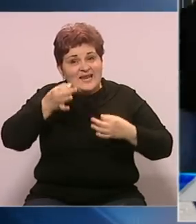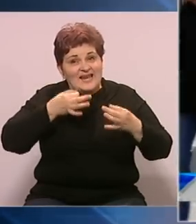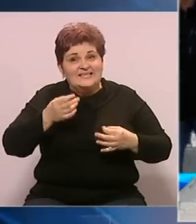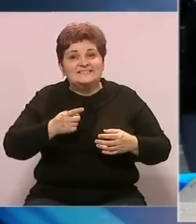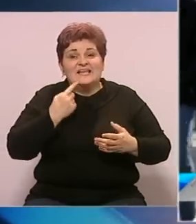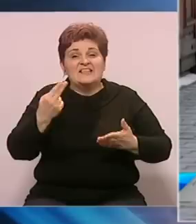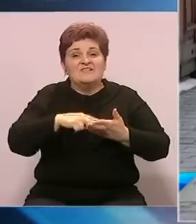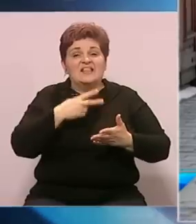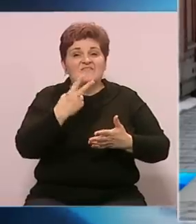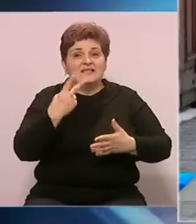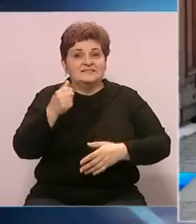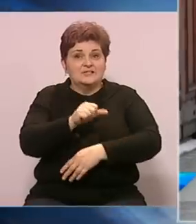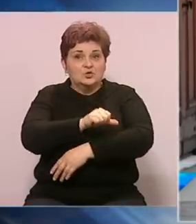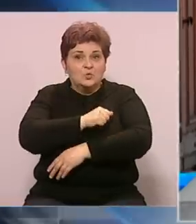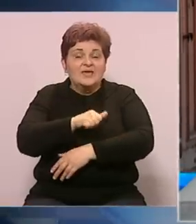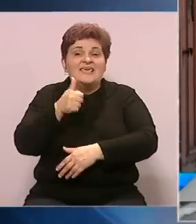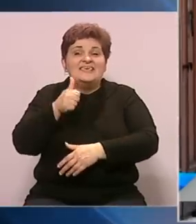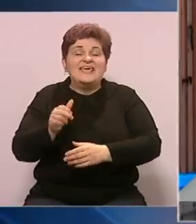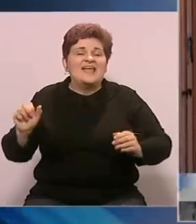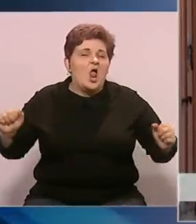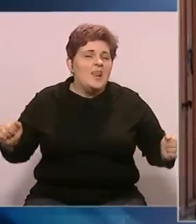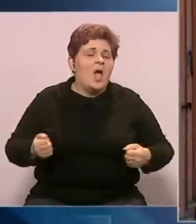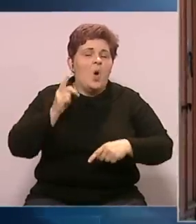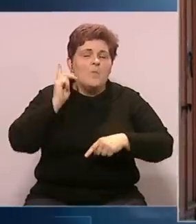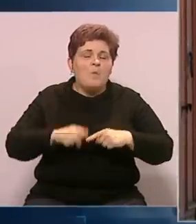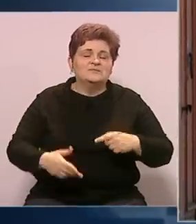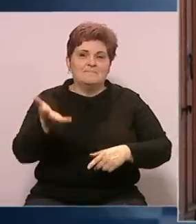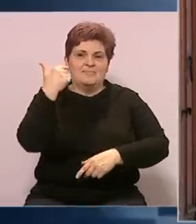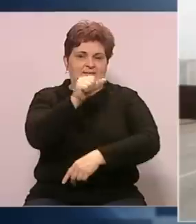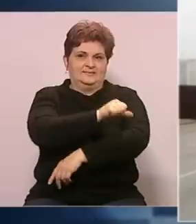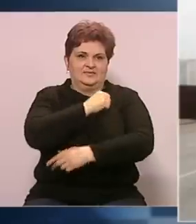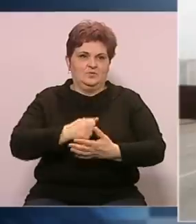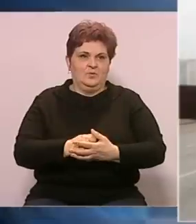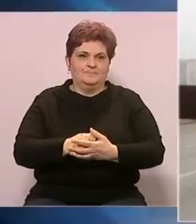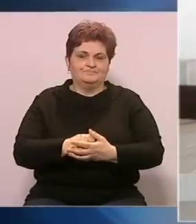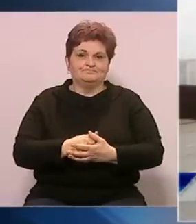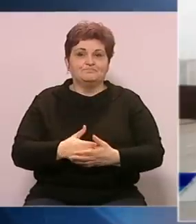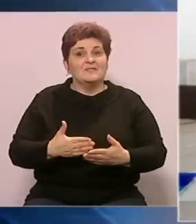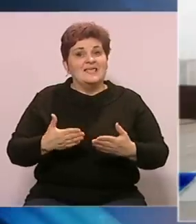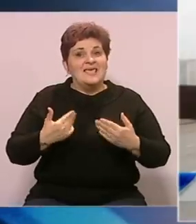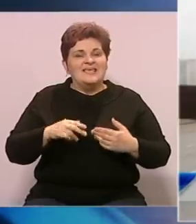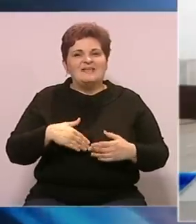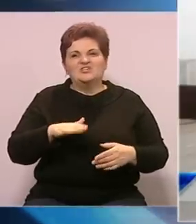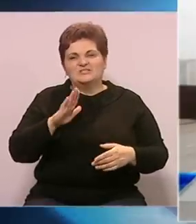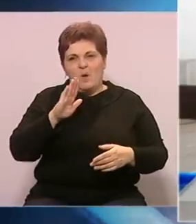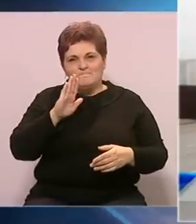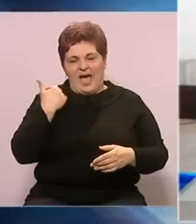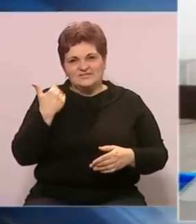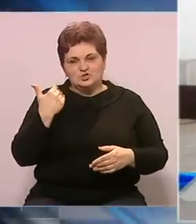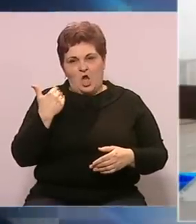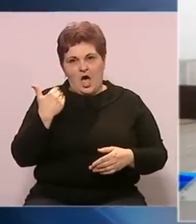kojima je 2022. godina jedna od najtežih u posljednjih 50 godina. Inače smo majstori, i to